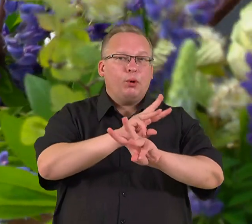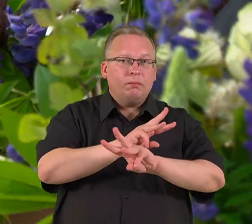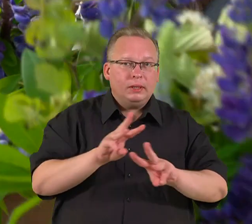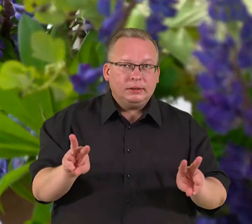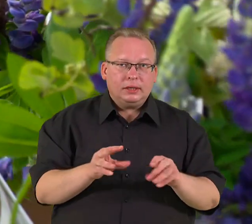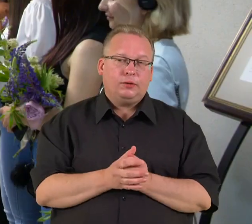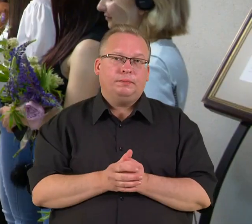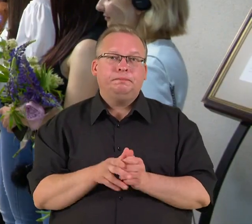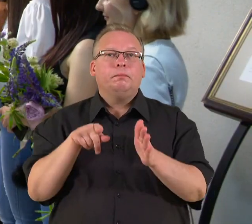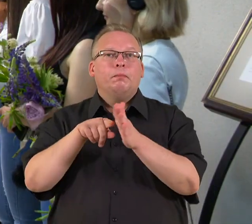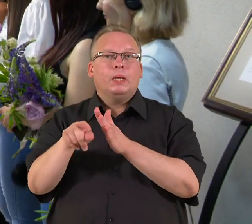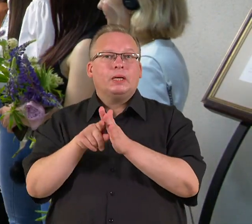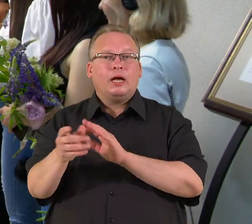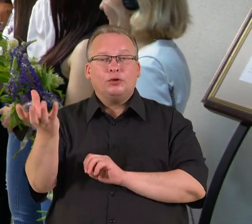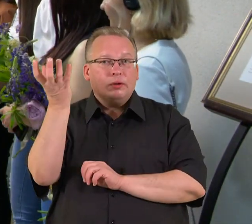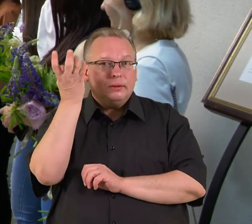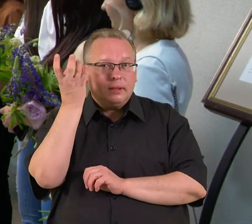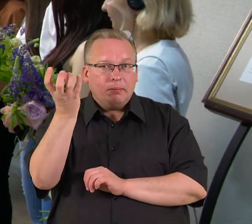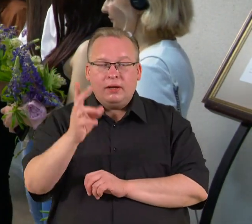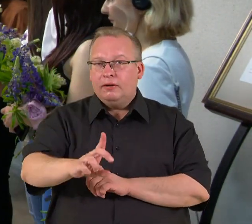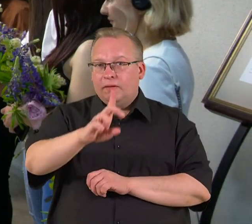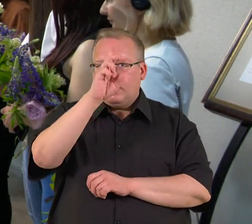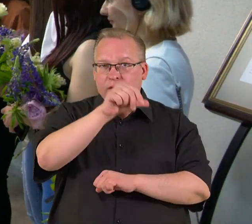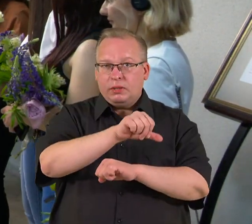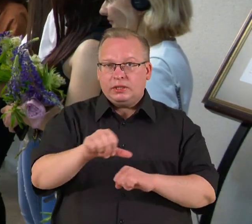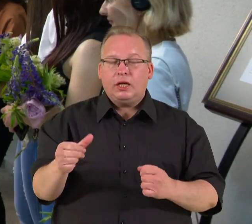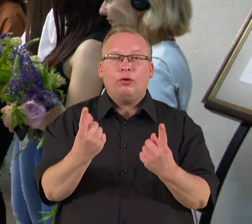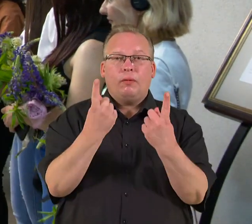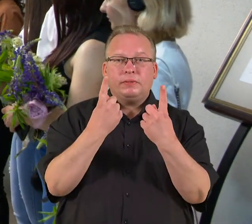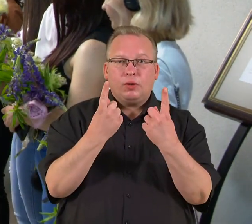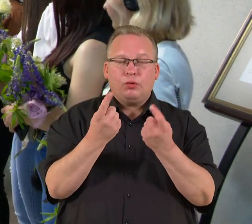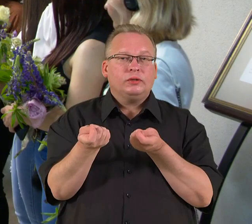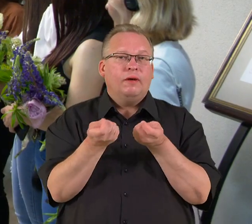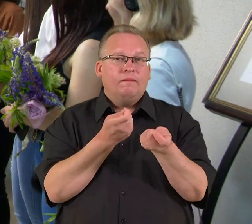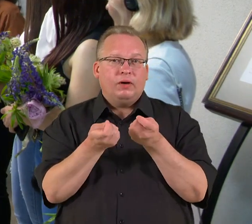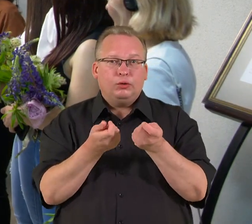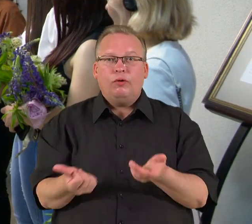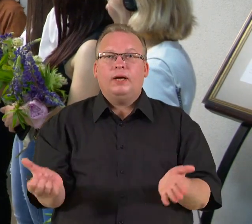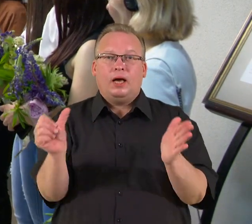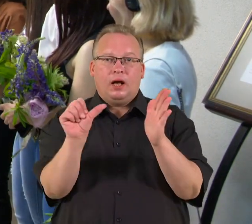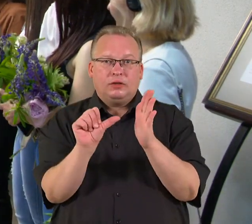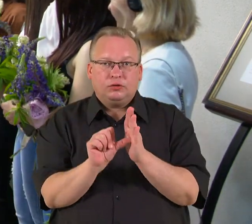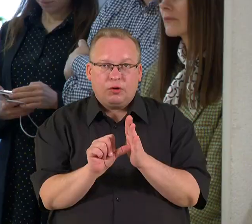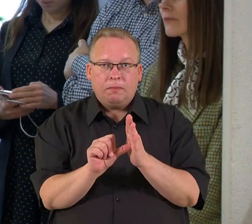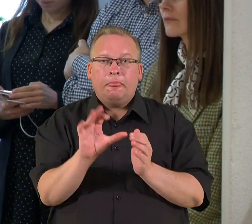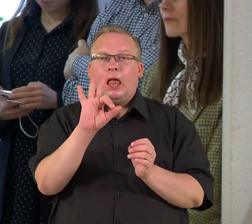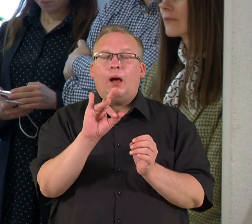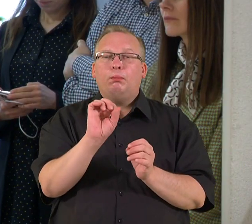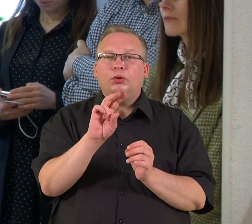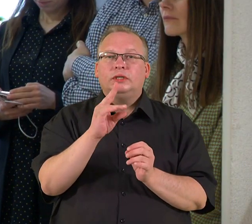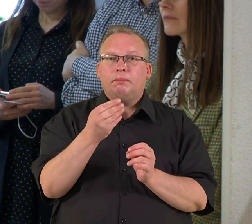ministerijų, migracijos departamento, valstybės sienos apsaugos tarnybos vadovai ir atstovai, ombudsmenai,